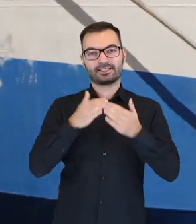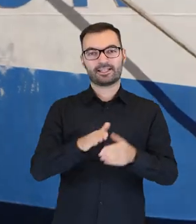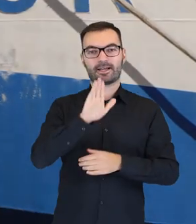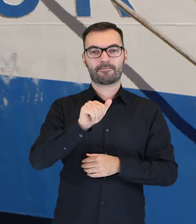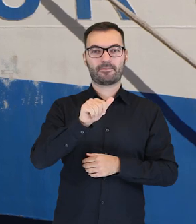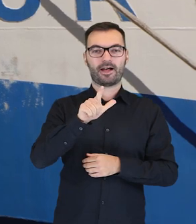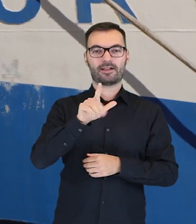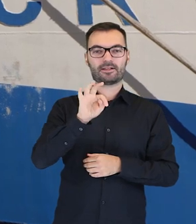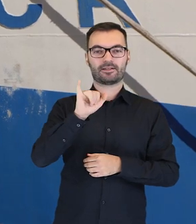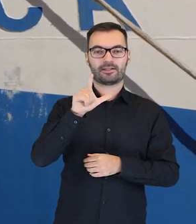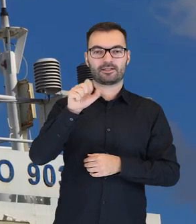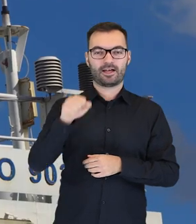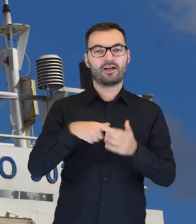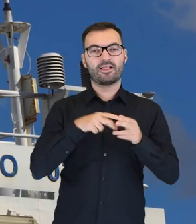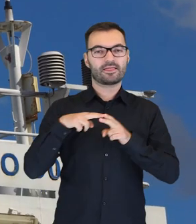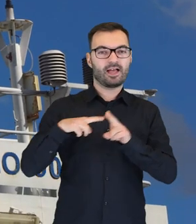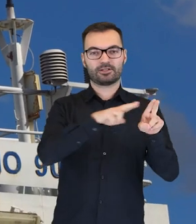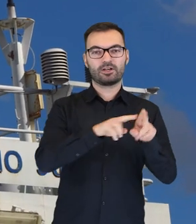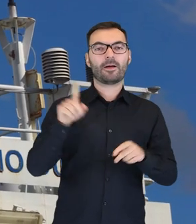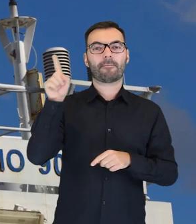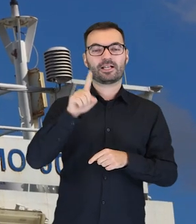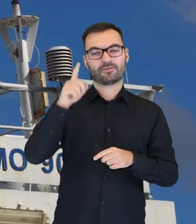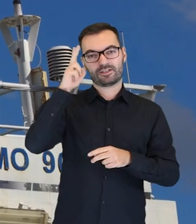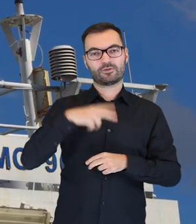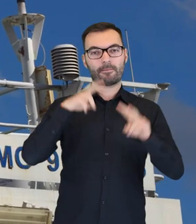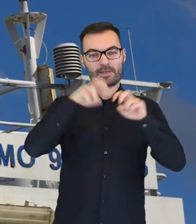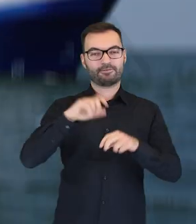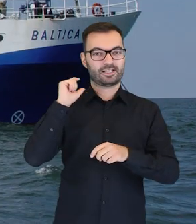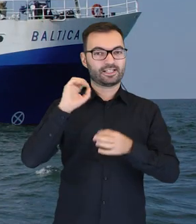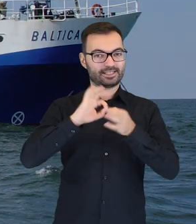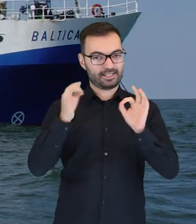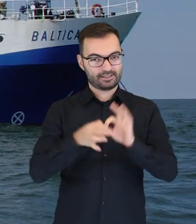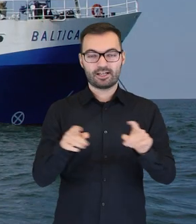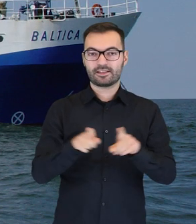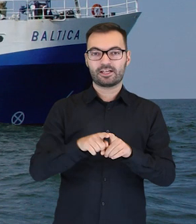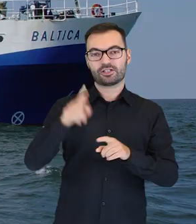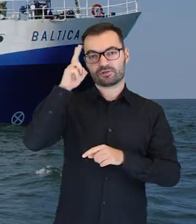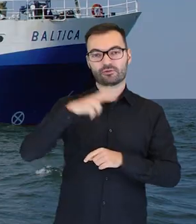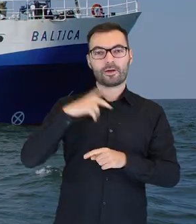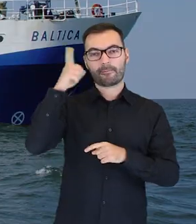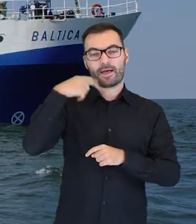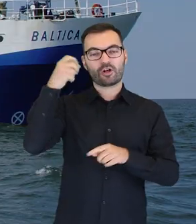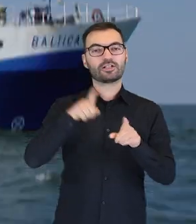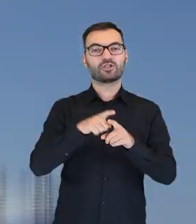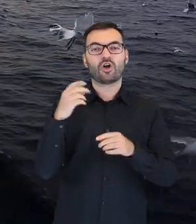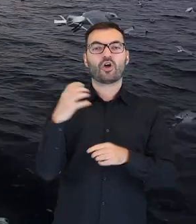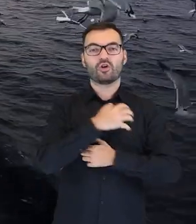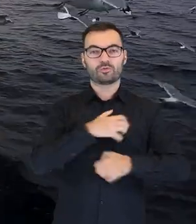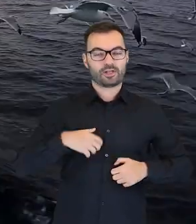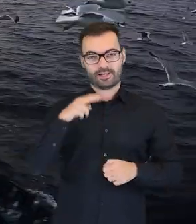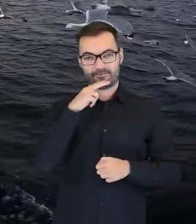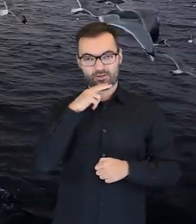laboratorium należące do Morskiego Instytutu Rybackiego, Państwowego Instytutu Badawczego w Gdyni oraz Instytutu Meteorologii i Gospodarki Wodnej.